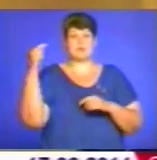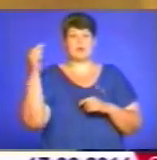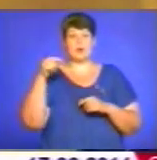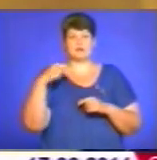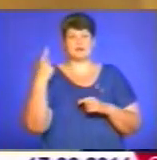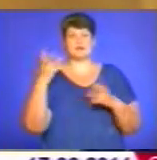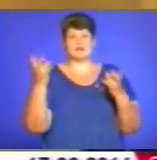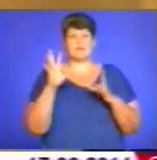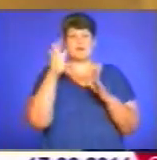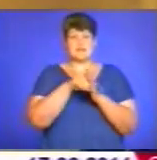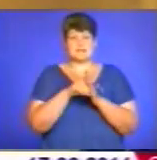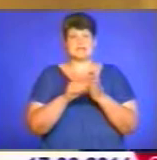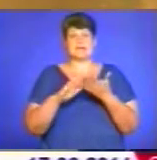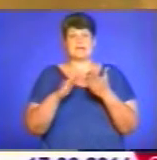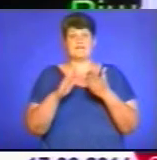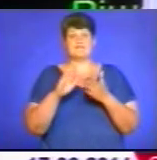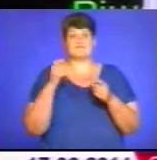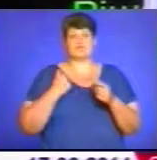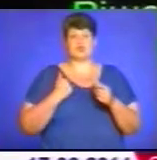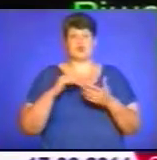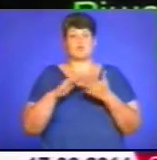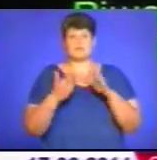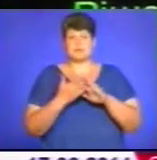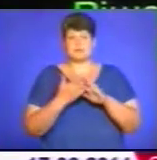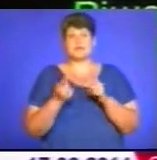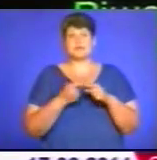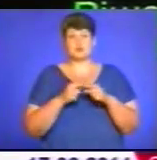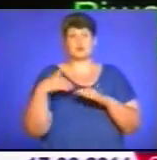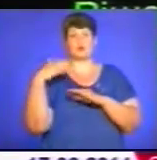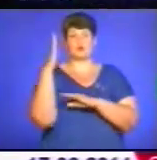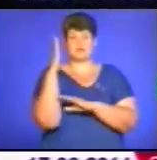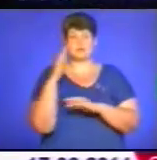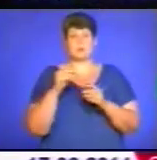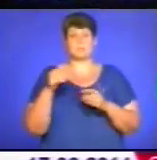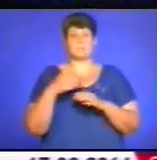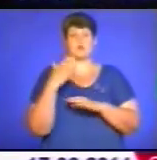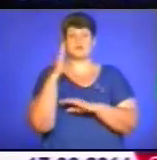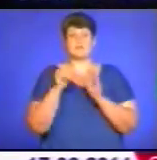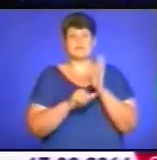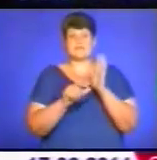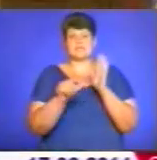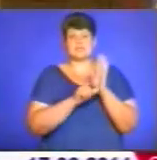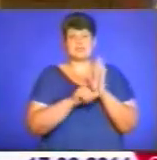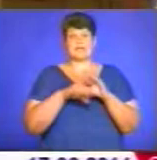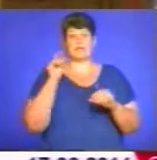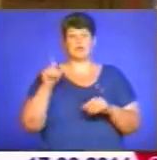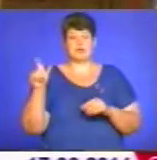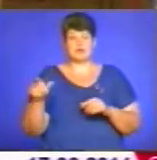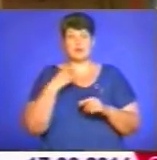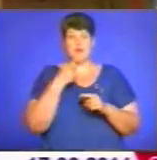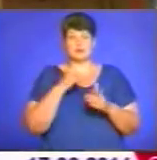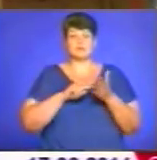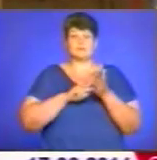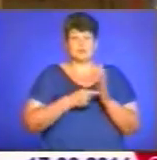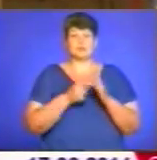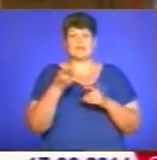проведення масштабної військової операції. За цю пропозицію проголосували 66 депутатів. Роман Навроцький наголошує, якщо такі